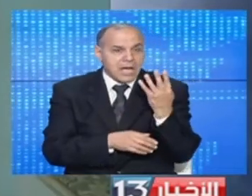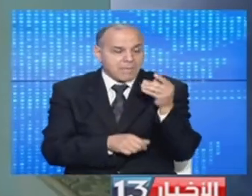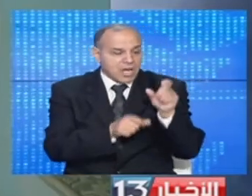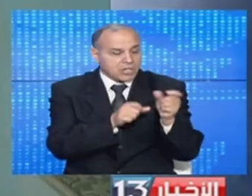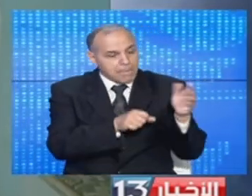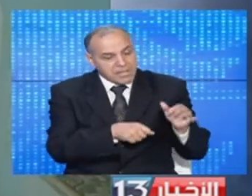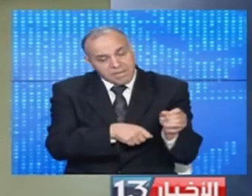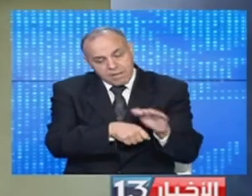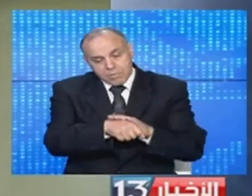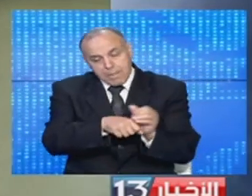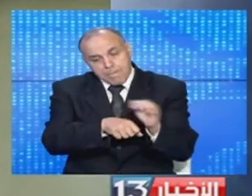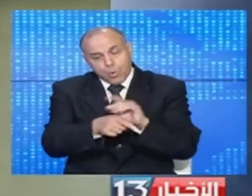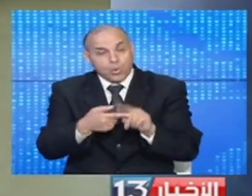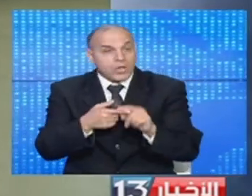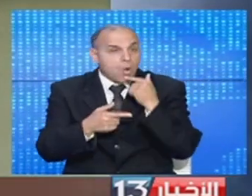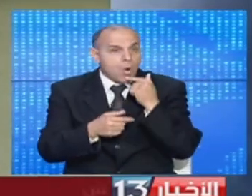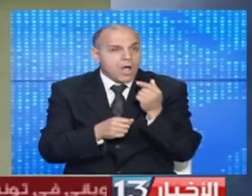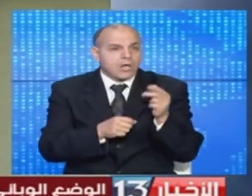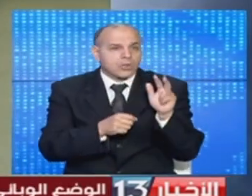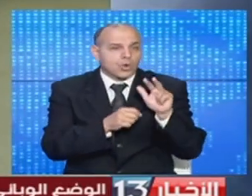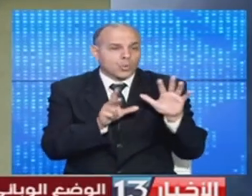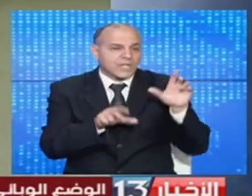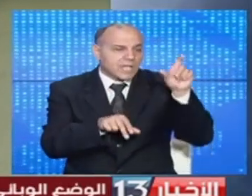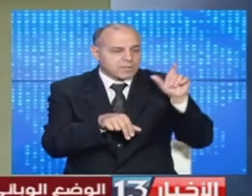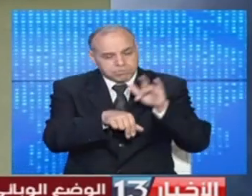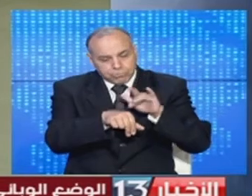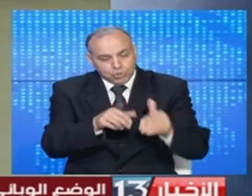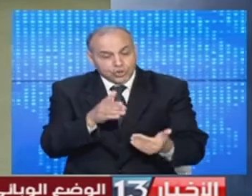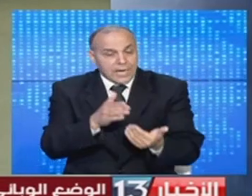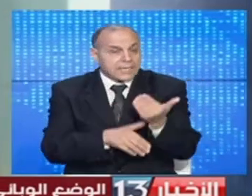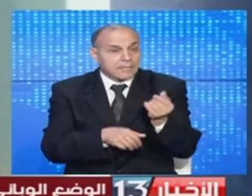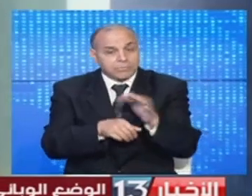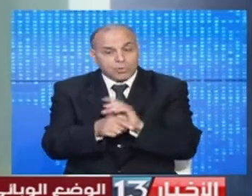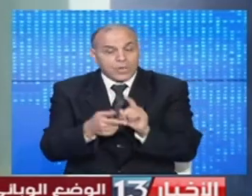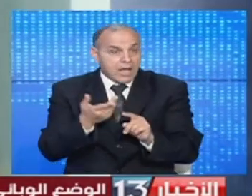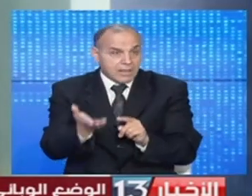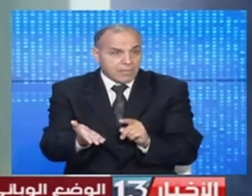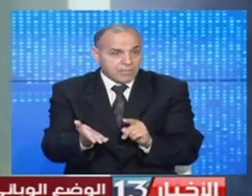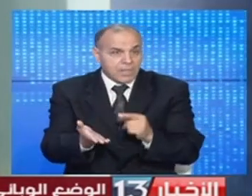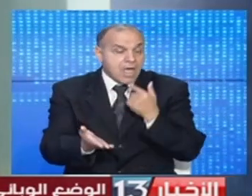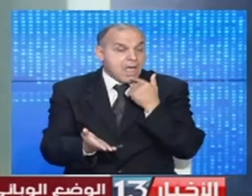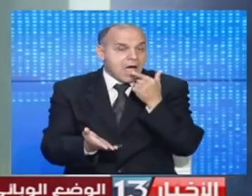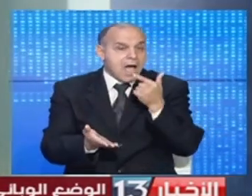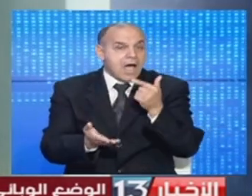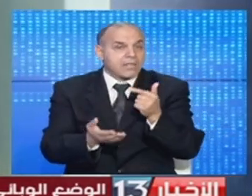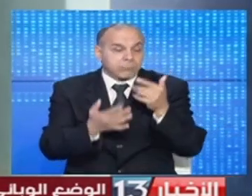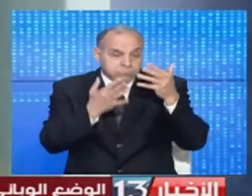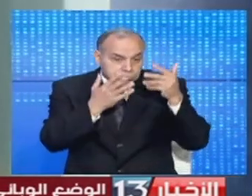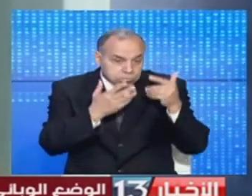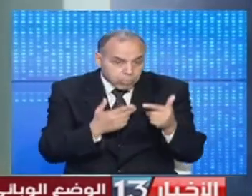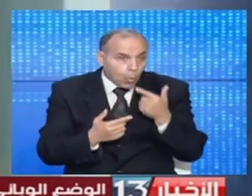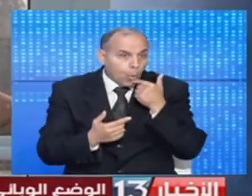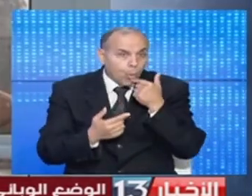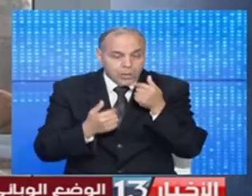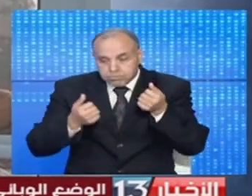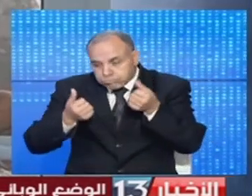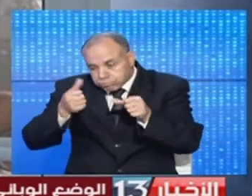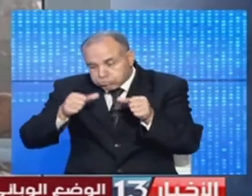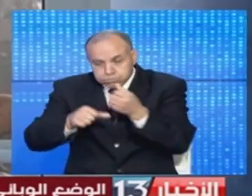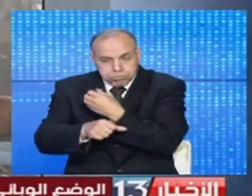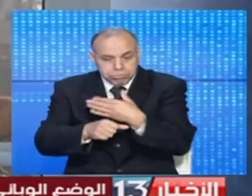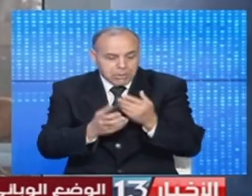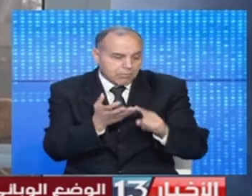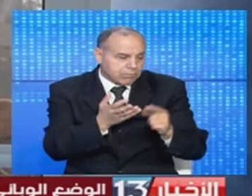وفيات جراء فيروس كورونا وثمان وثلاثين اصابة جديدة بالوباء وعلى اثر ورود نتائج عدد من التحليل تم